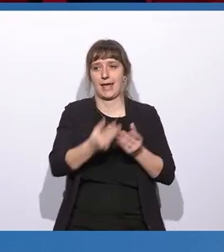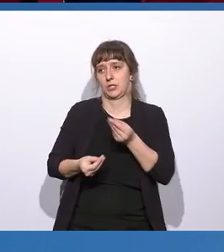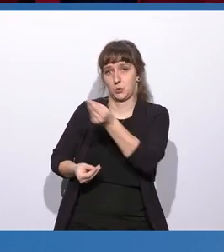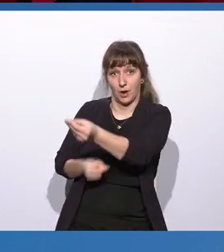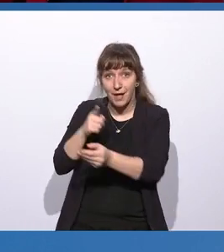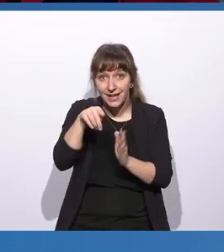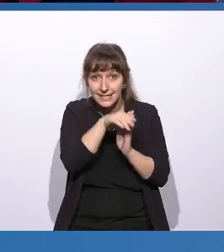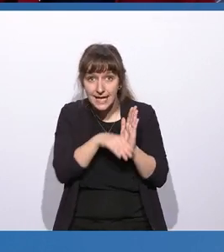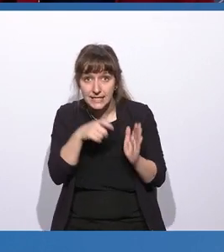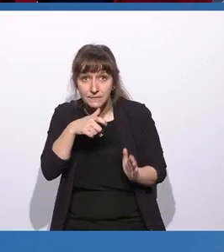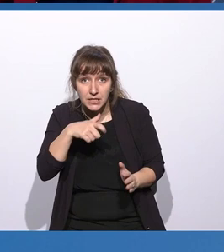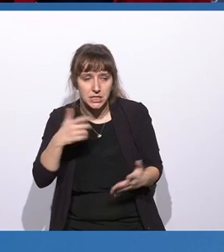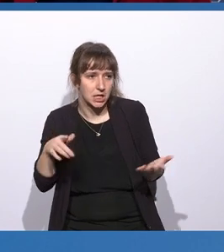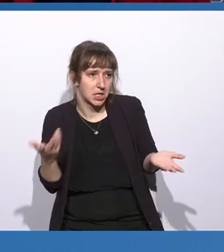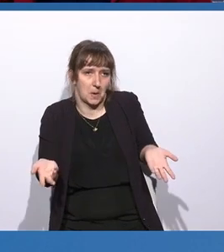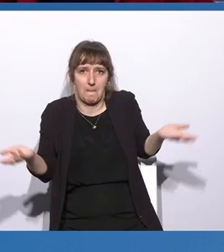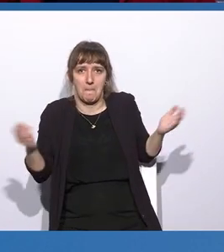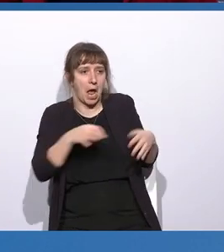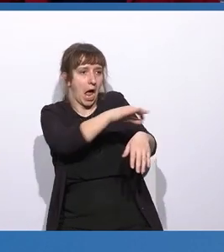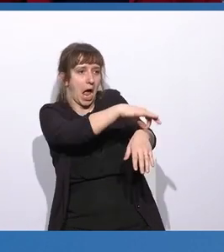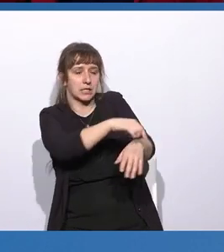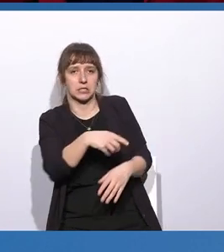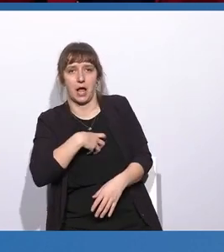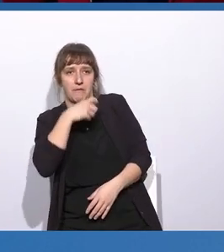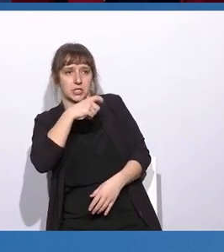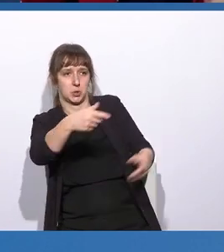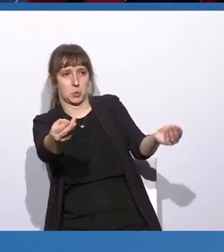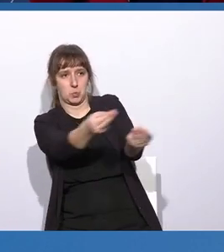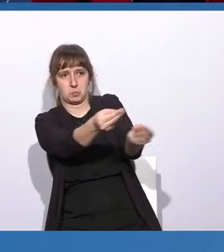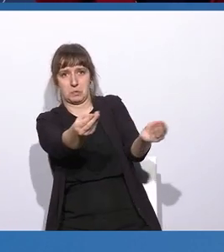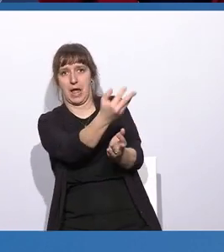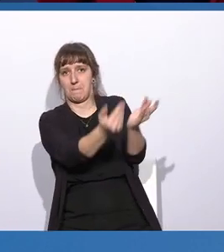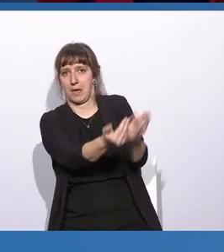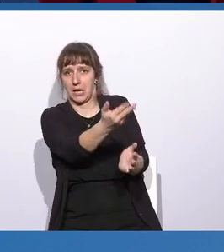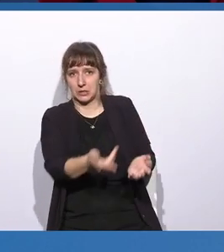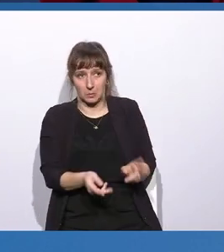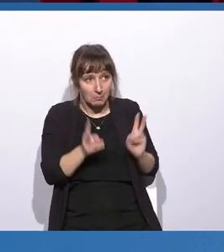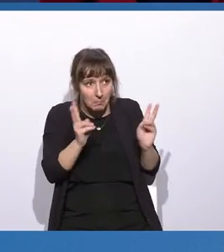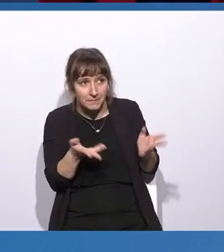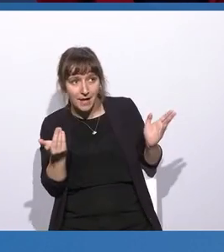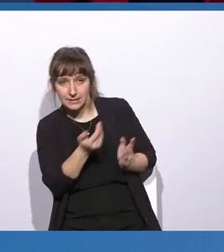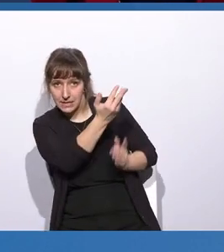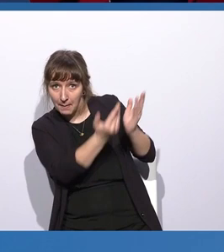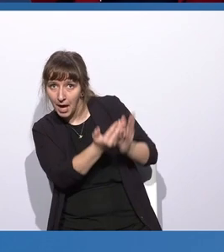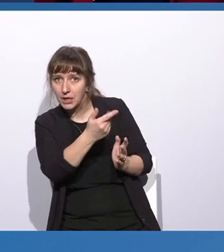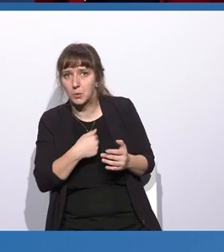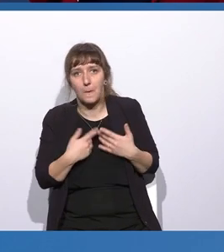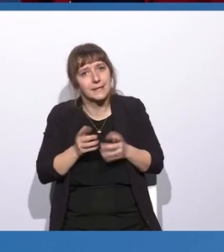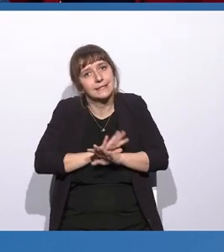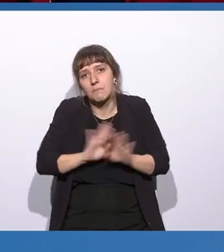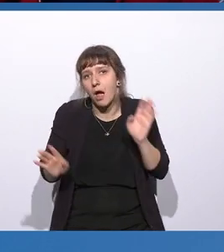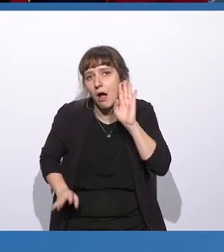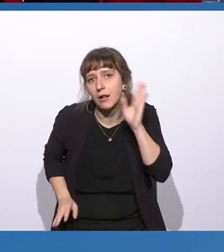versichert, erfolgt die Abrechnung direkt mit den Krankenkassen. Sie werden also nie erfahren, was da abgerechnet wurde. In der